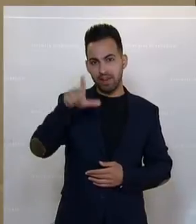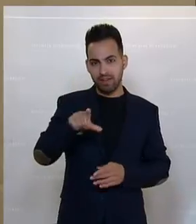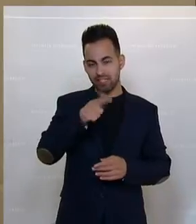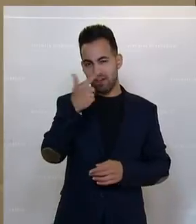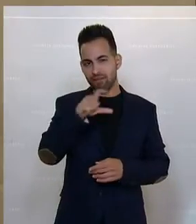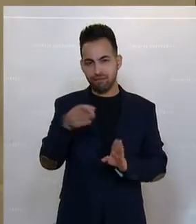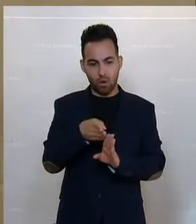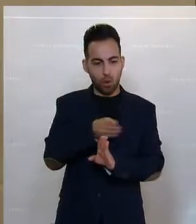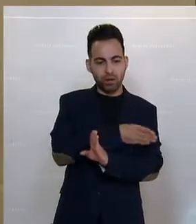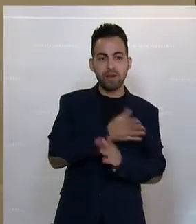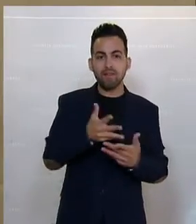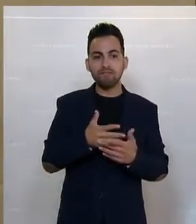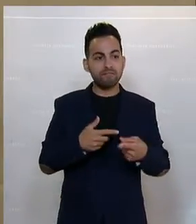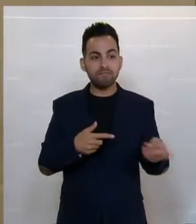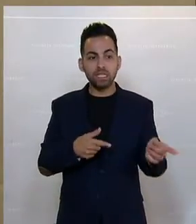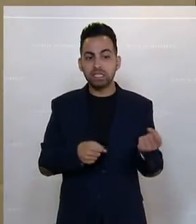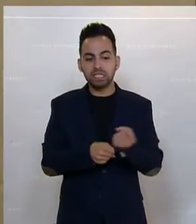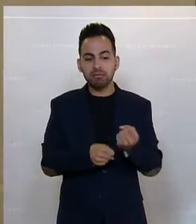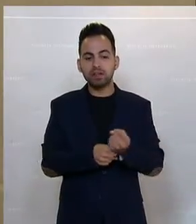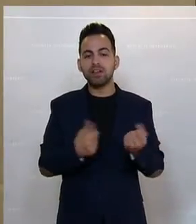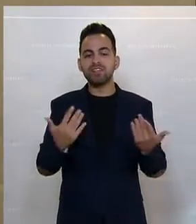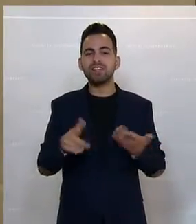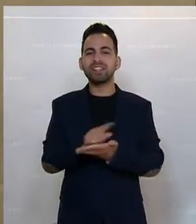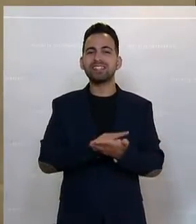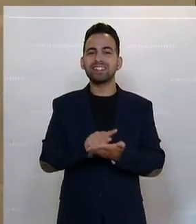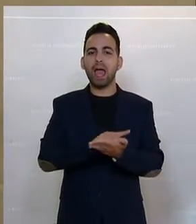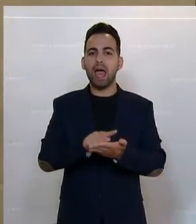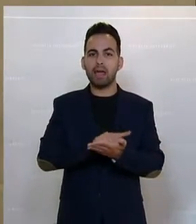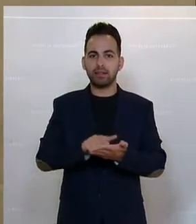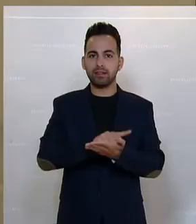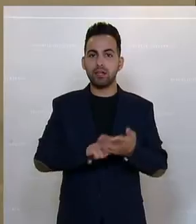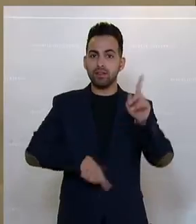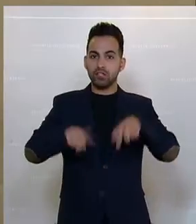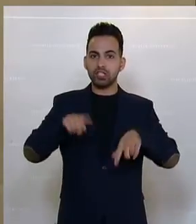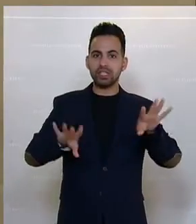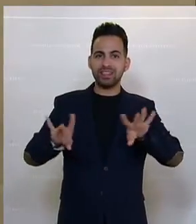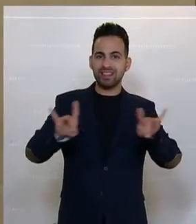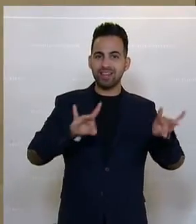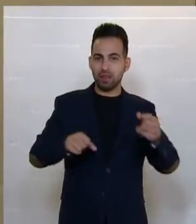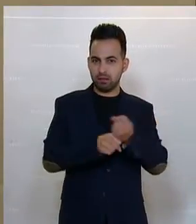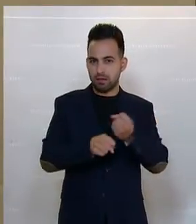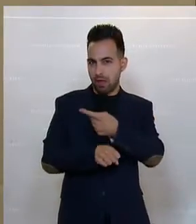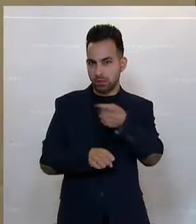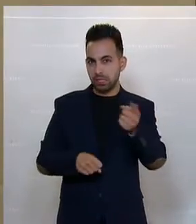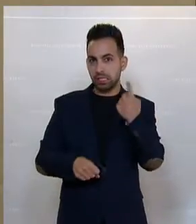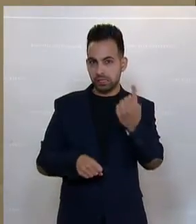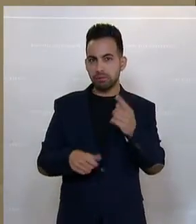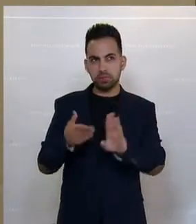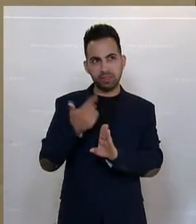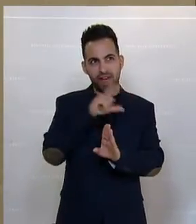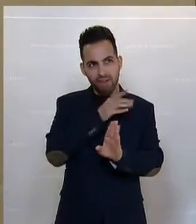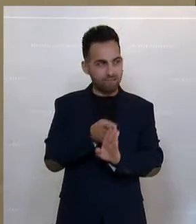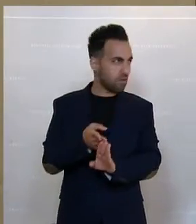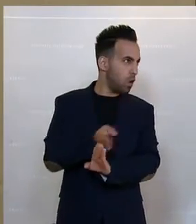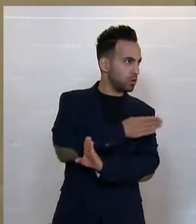Wochen alles getan haben, wie viel Zeit Sie für unterschiedliche Tätigkeiten aufgewendet haben. Ich glaube, Sie könnten alle nicht